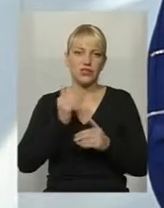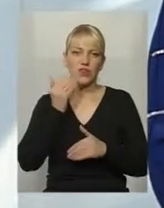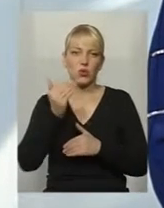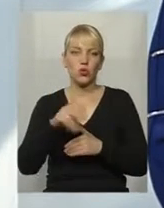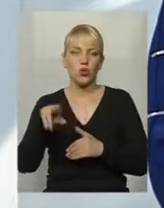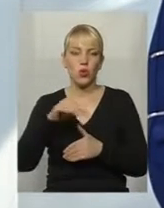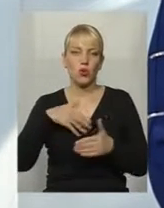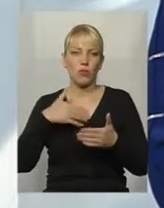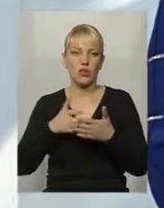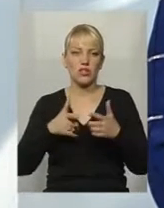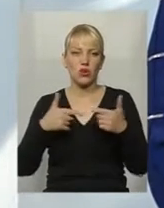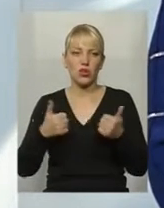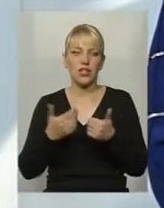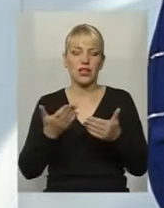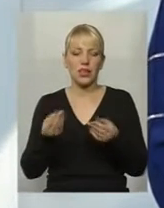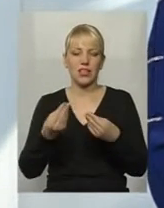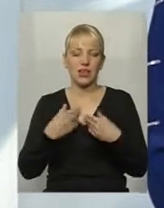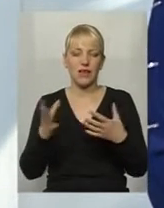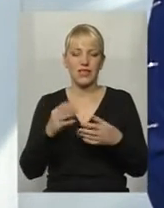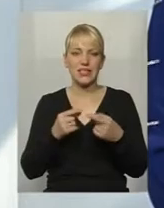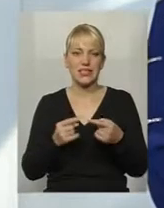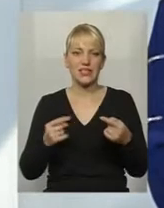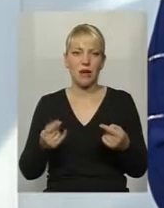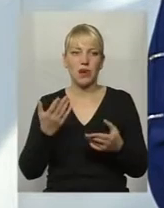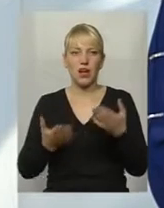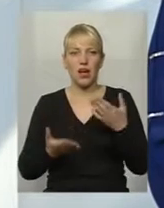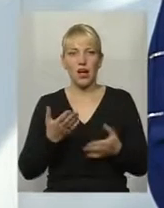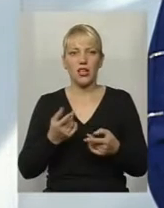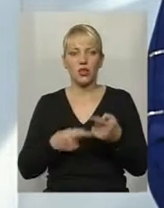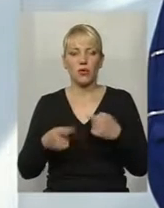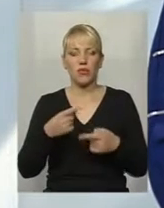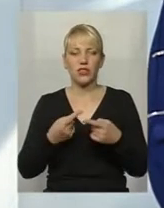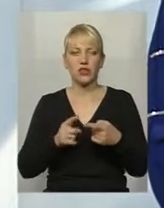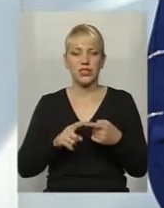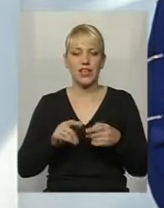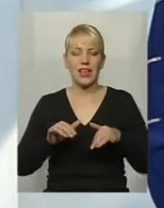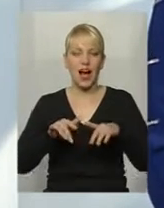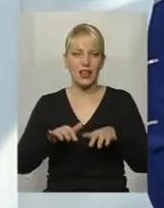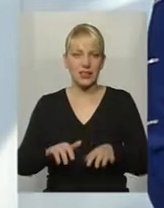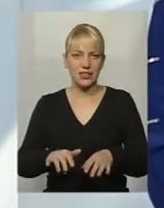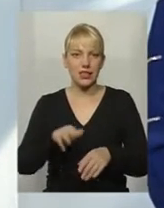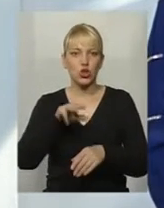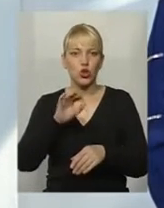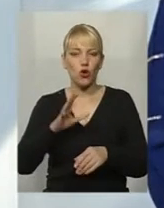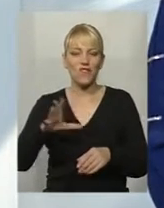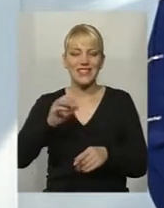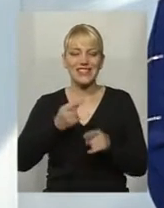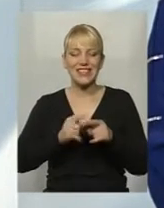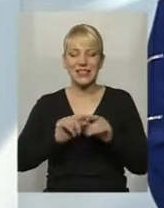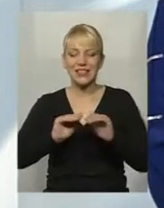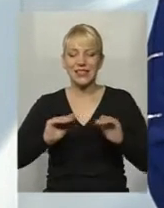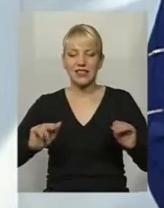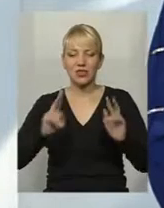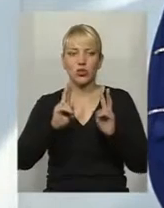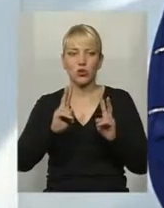громадської організації, яка не дала нам всі засоби. Але якщо повертатися власне до цієї акції, то всі ці діти, які